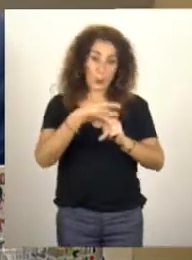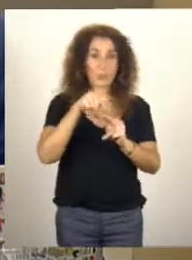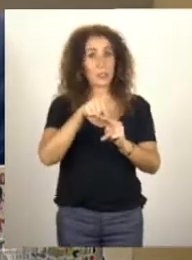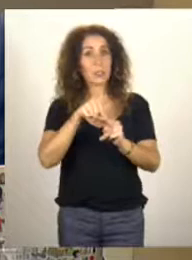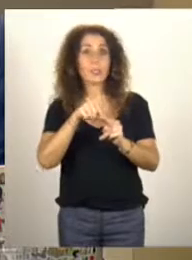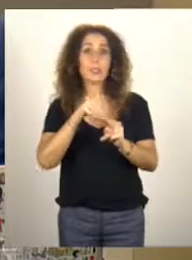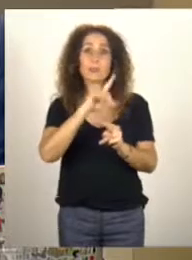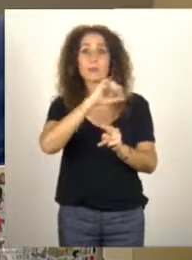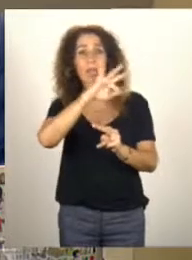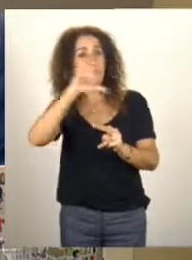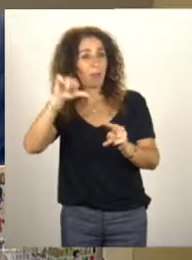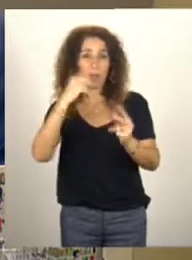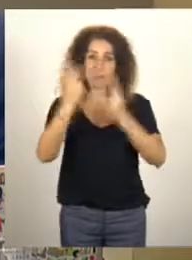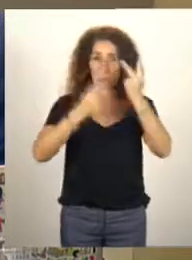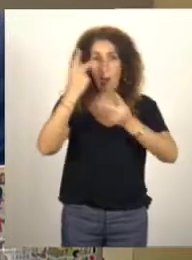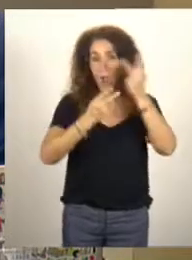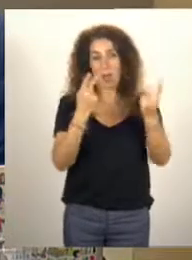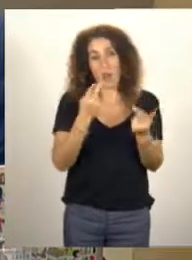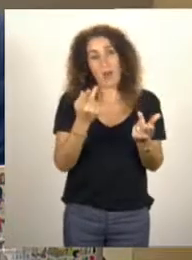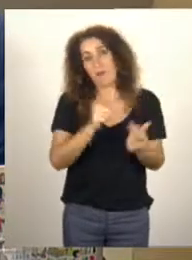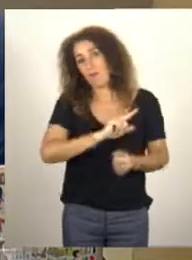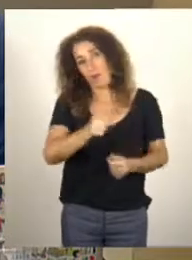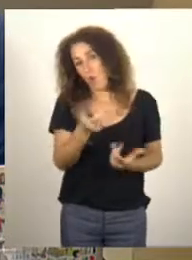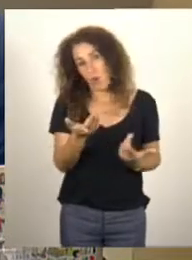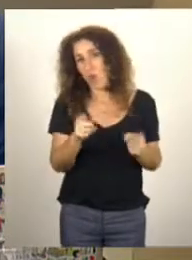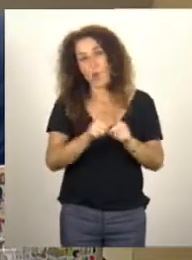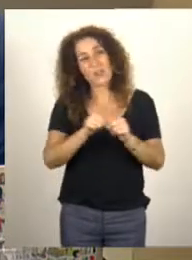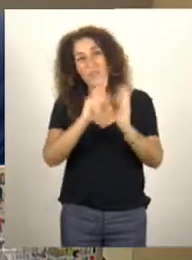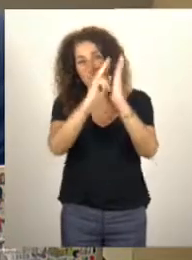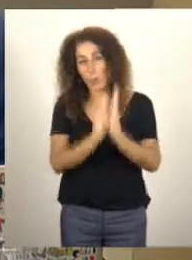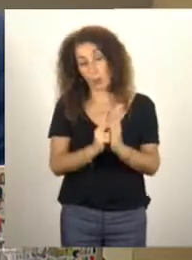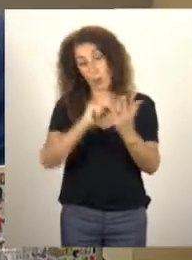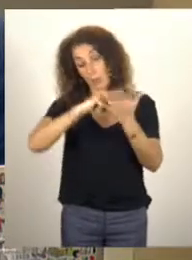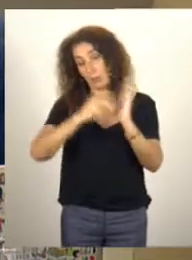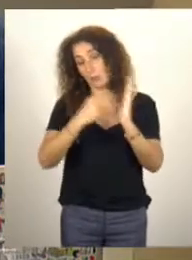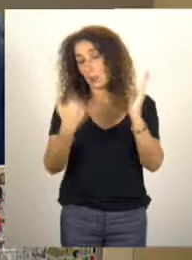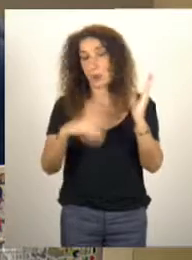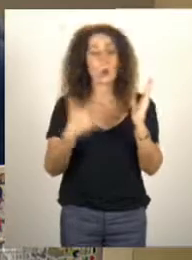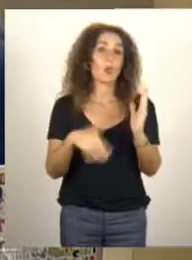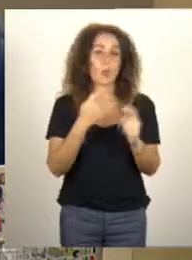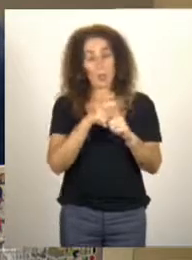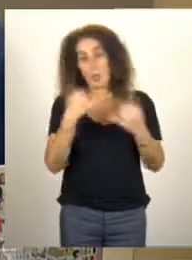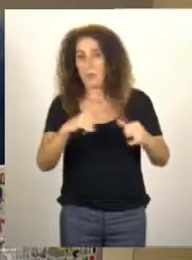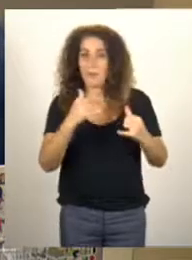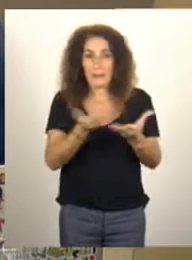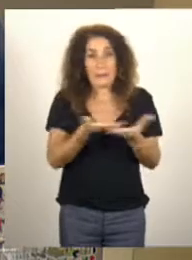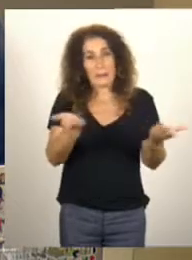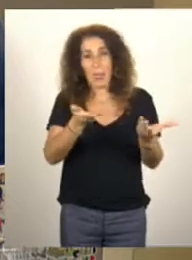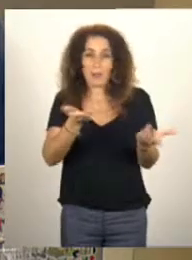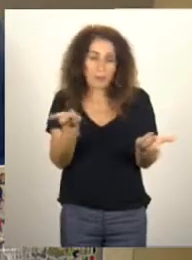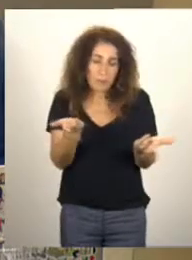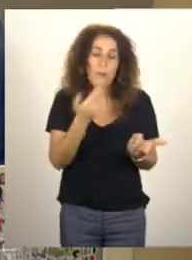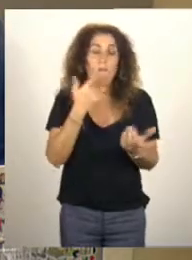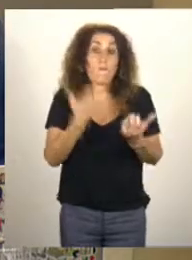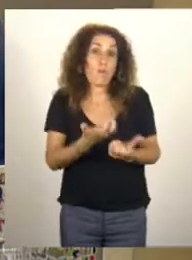des data visualisation et qui a encore un vocabulaire très technique. Donc nous voudrions